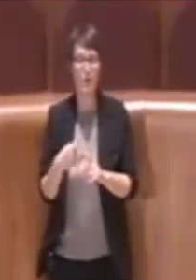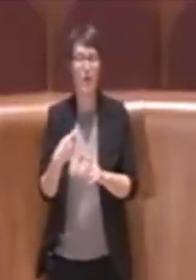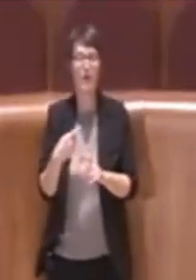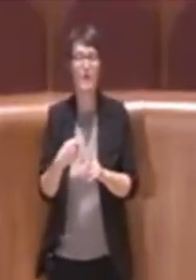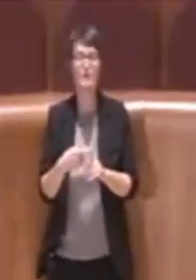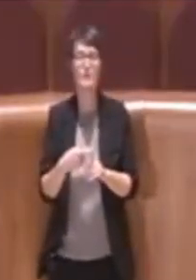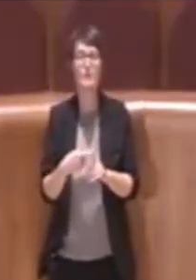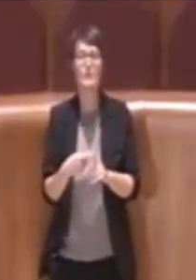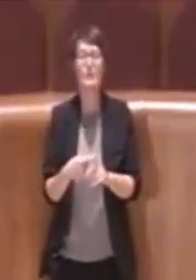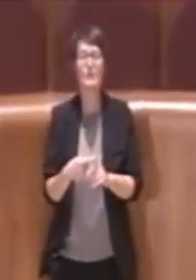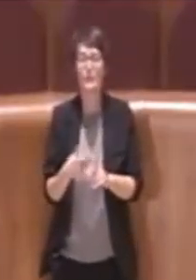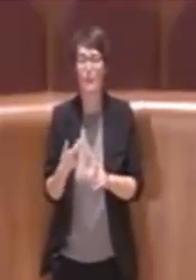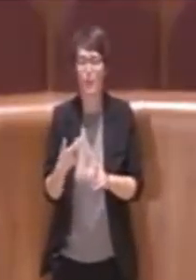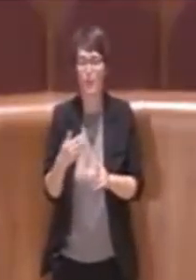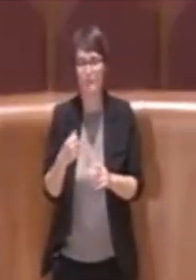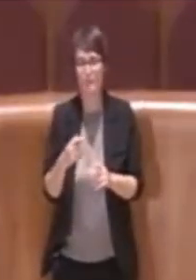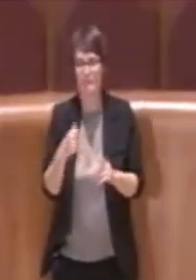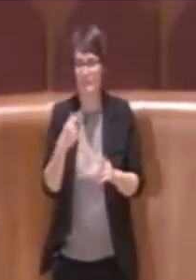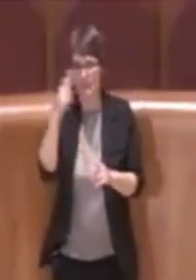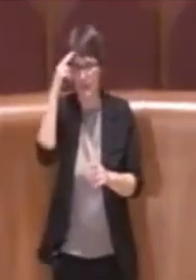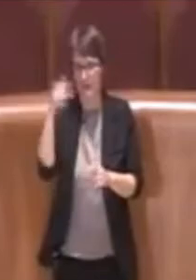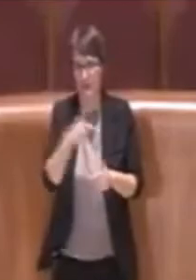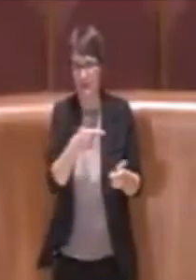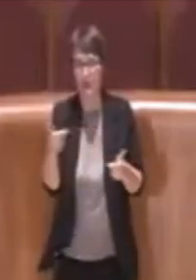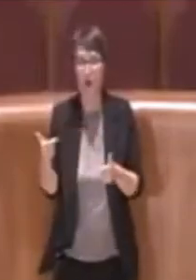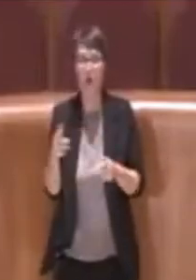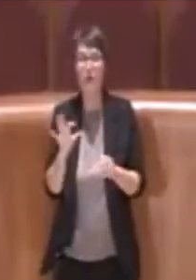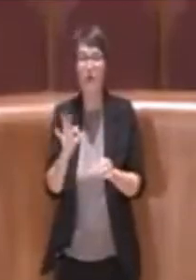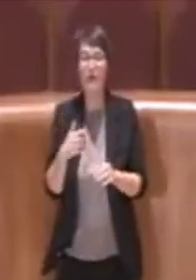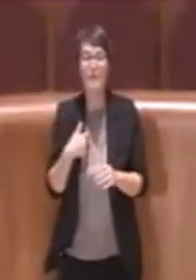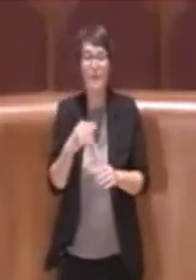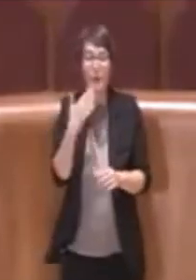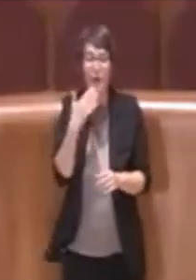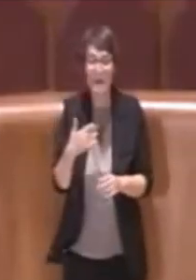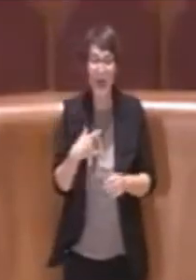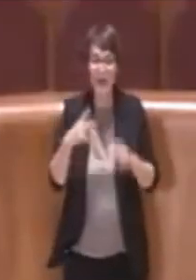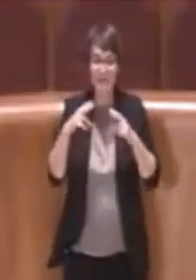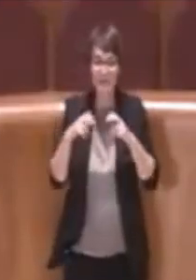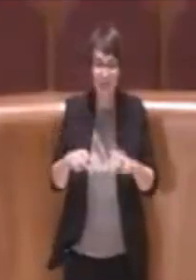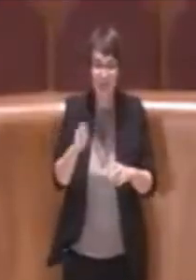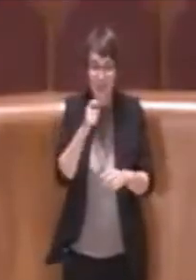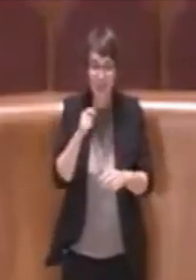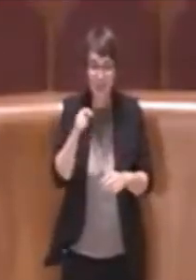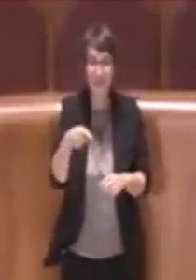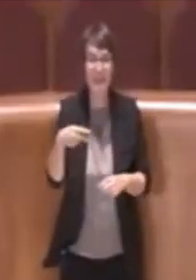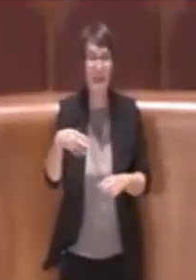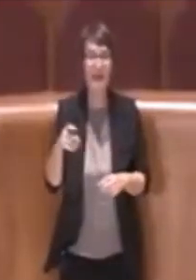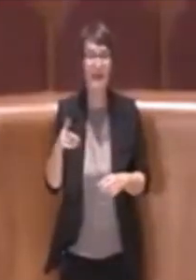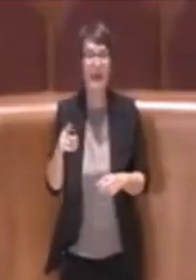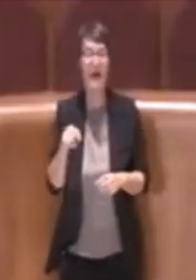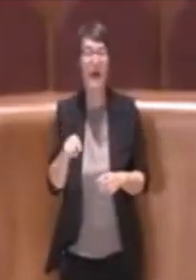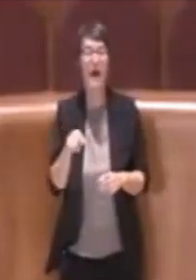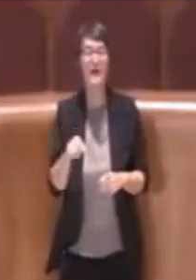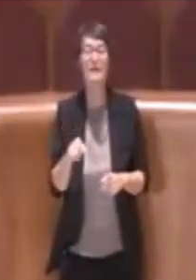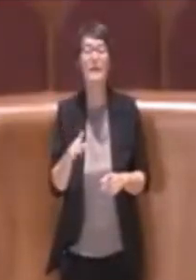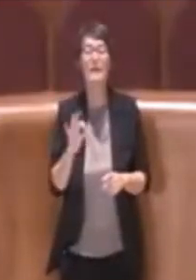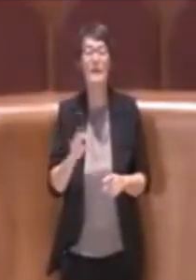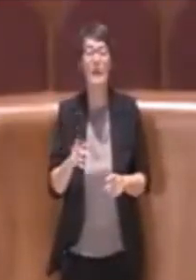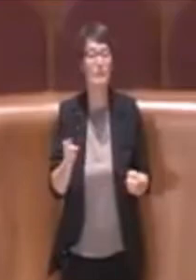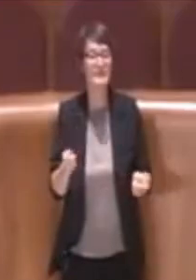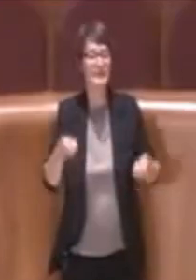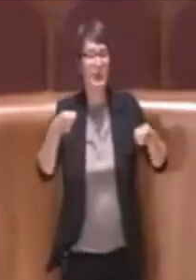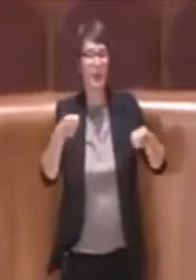del NAD è stata sequestrata un'area di oltre 2 mila metri quadri, anzi no scusate di 13 mila metri quadri